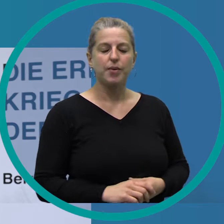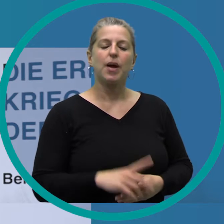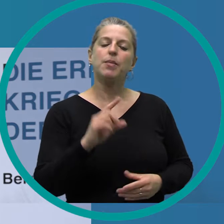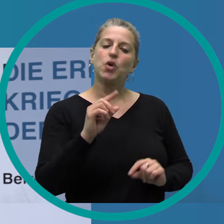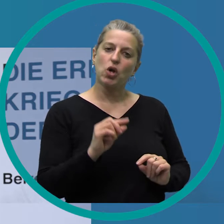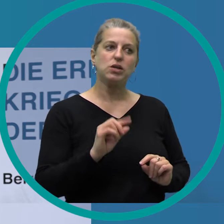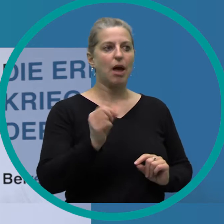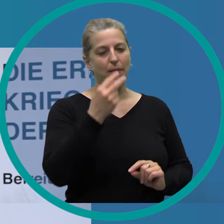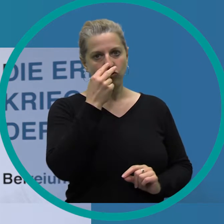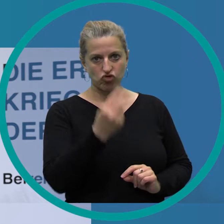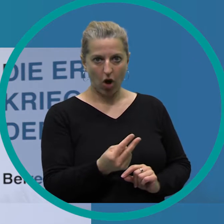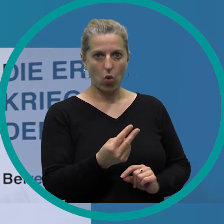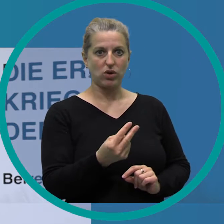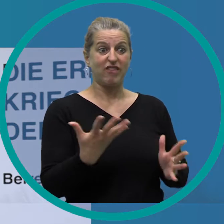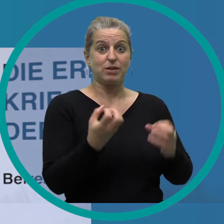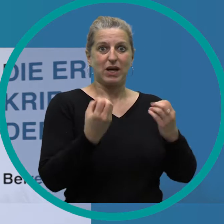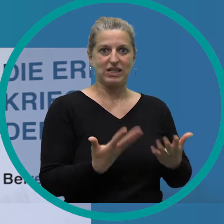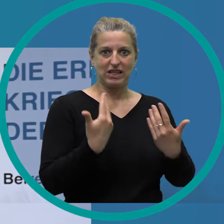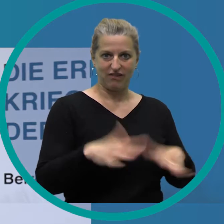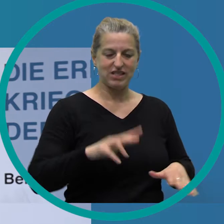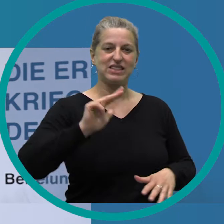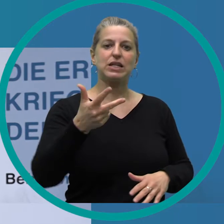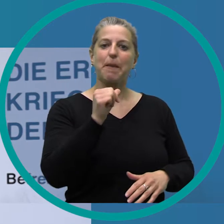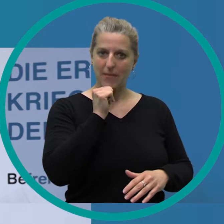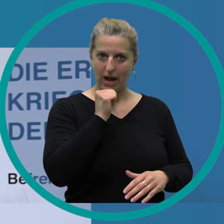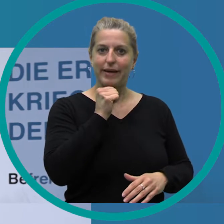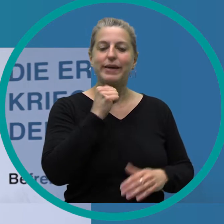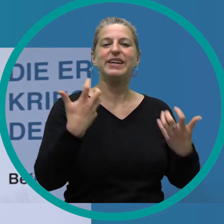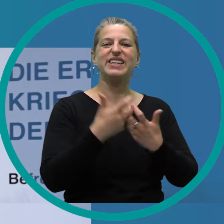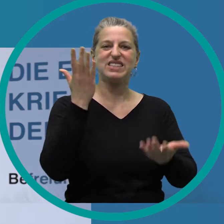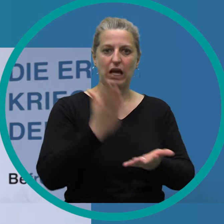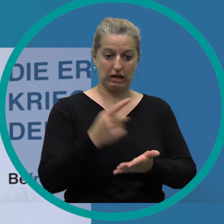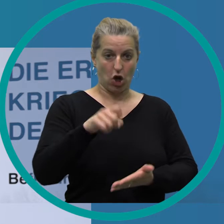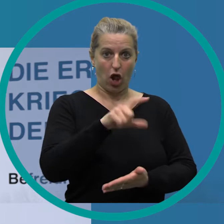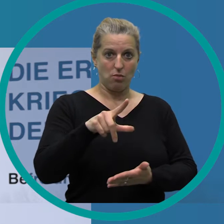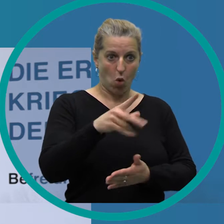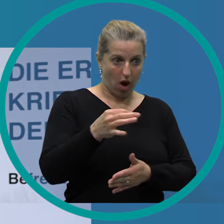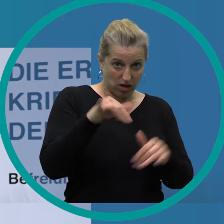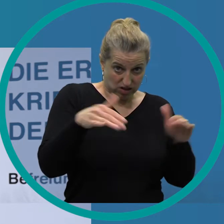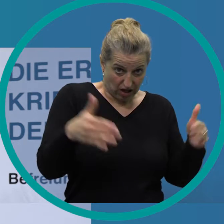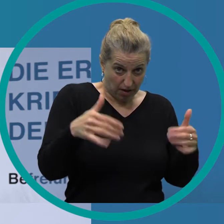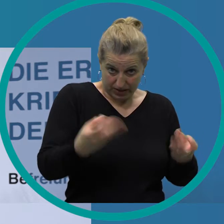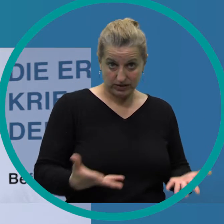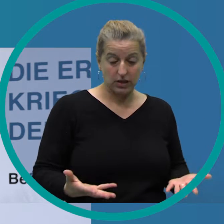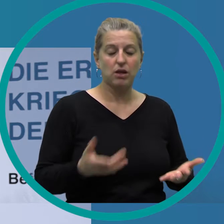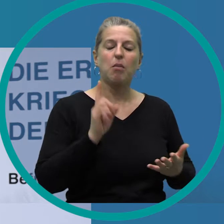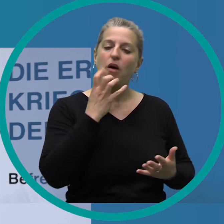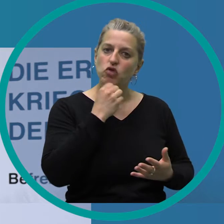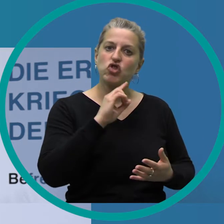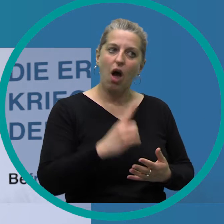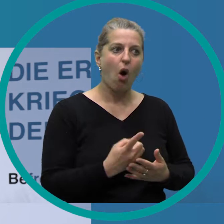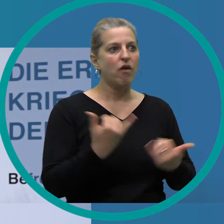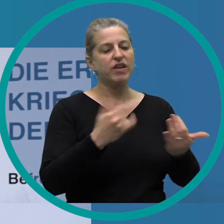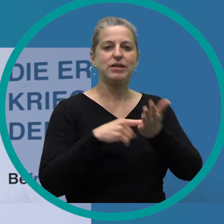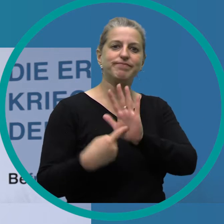Wir werfen also einmal einen Blick auf die Ereignisse des 3. Mai und das Kriegsende hier in Oldenburg selbst. Wir wollen aber auch einen Raum